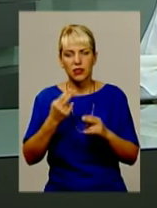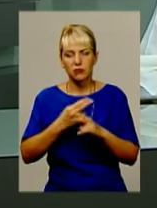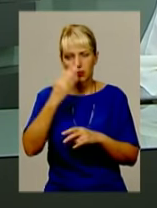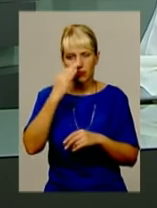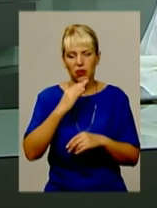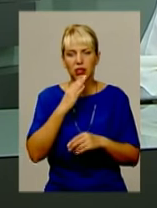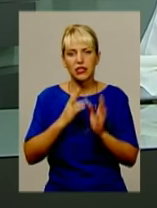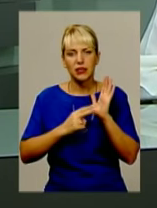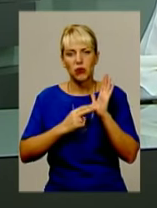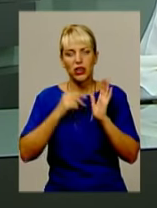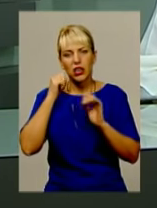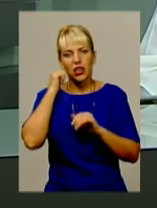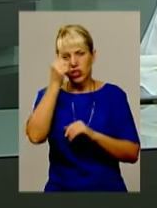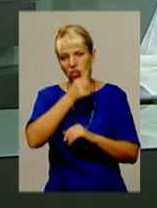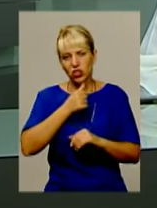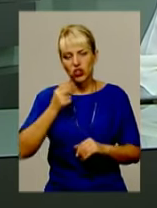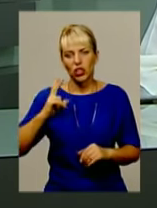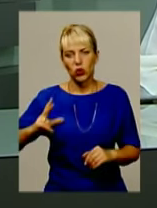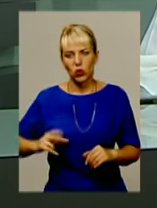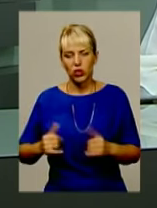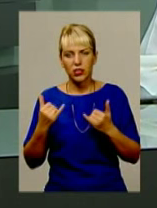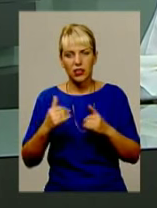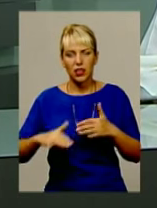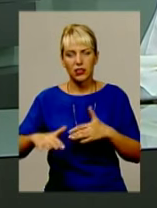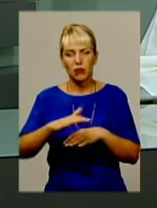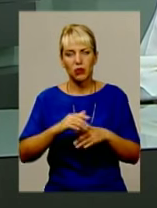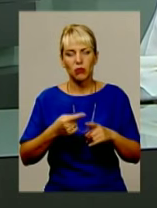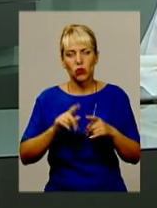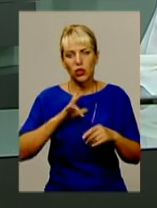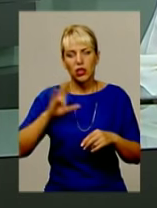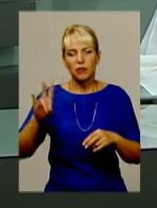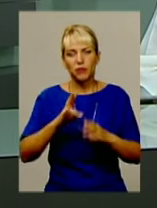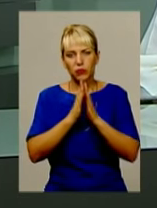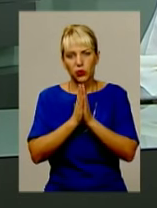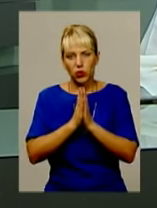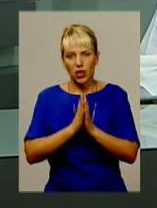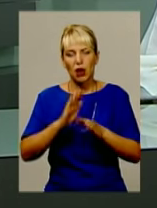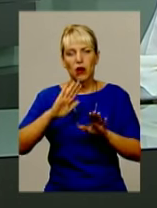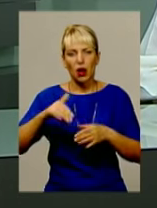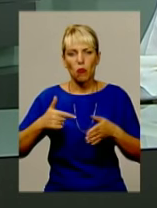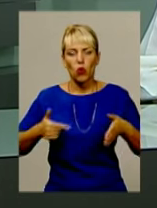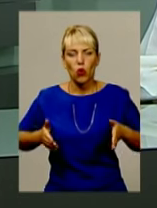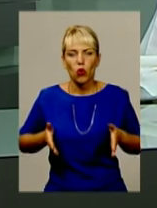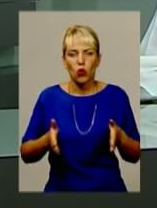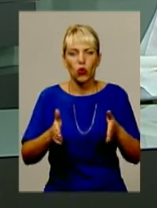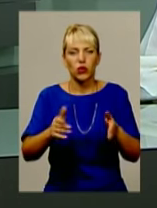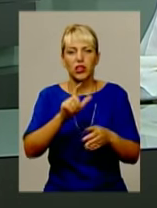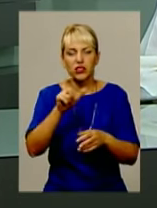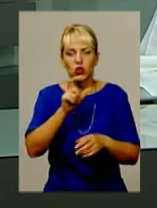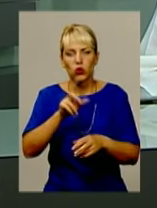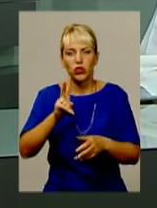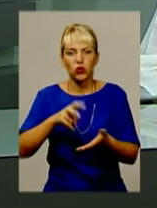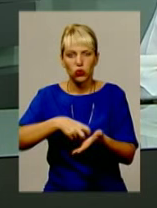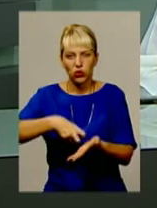головному майдані Ярмолинець священники різних конфесій відслужили за Олегом Панахиду. Потім коридором із людей, що стали на коліна,